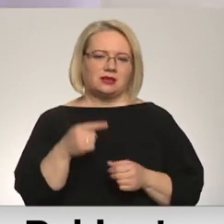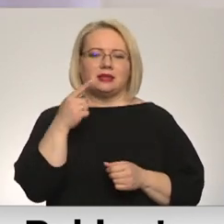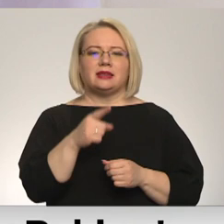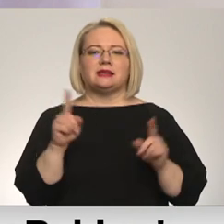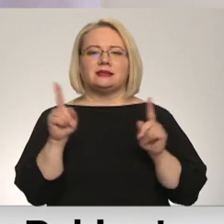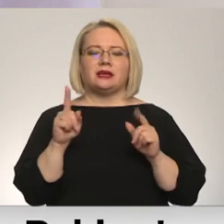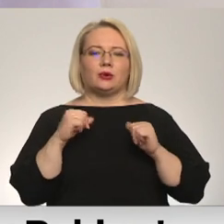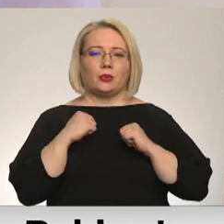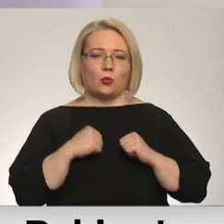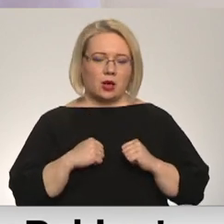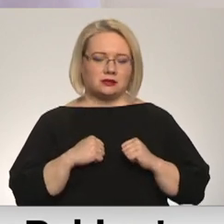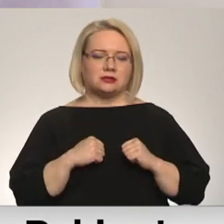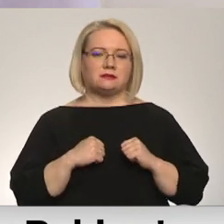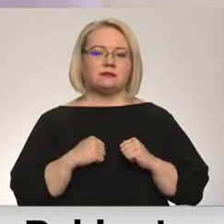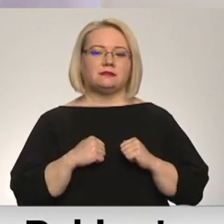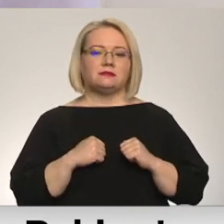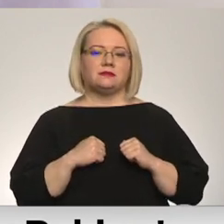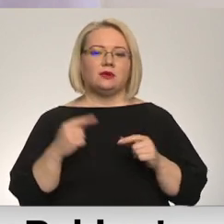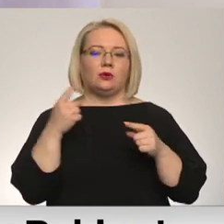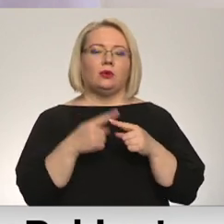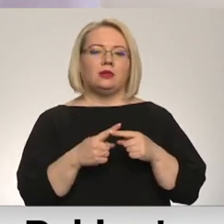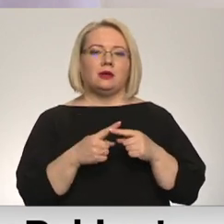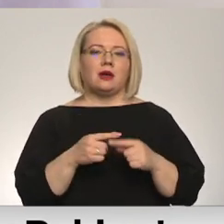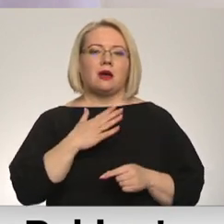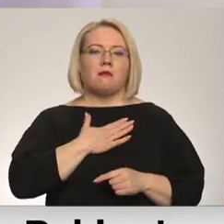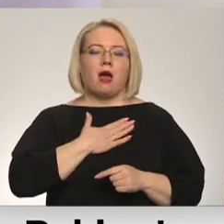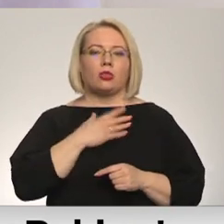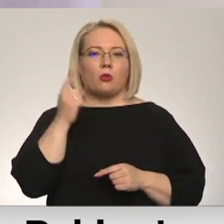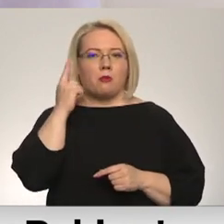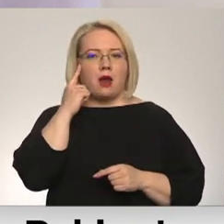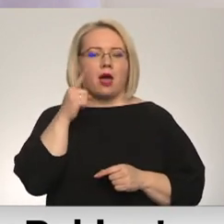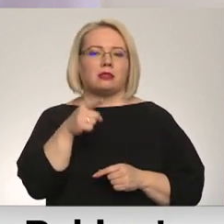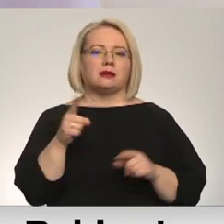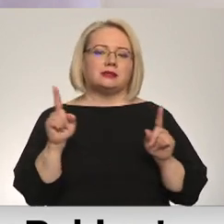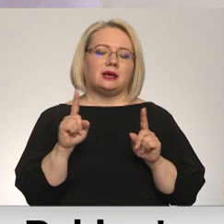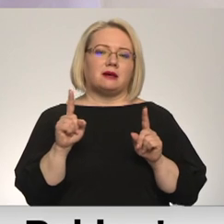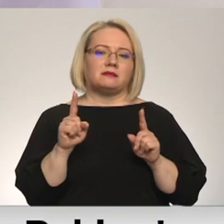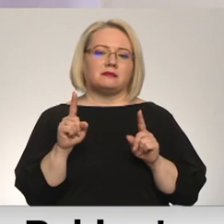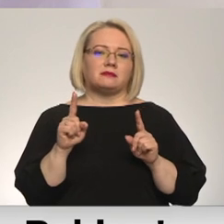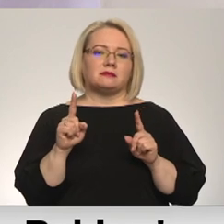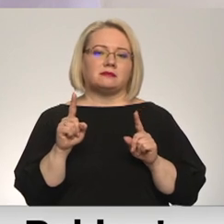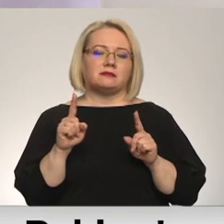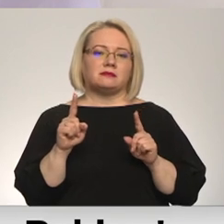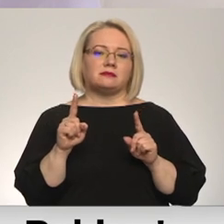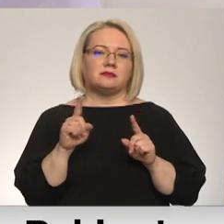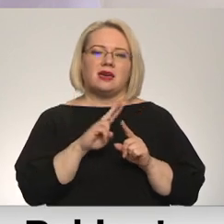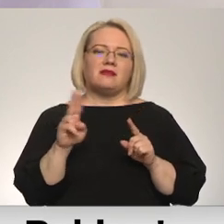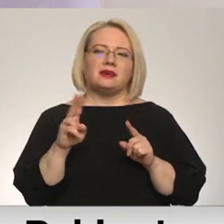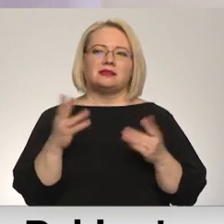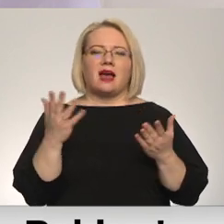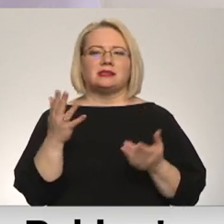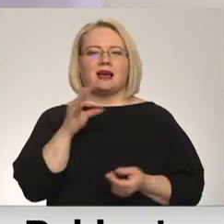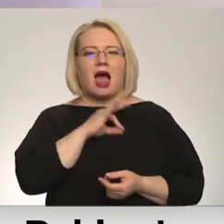tas gods un, manuprāt, tas ir neatlīdzība, bet kaut